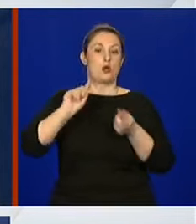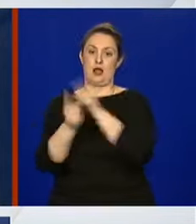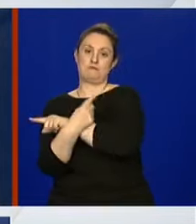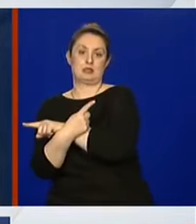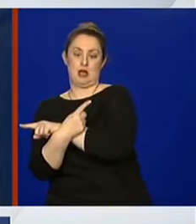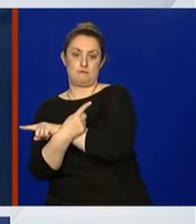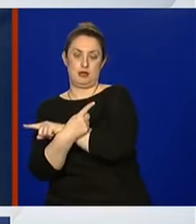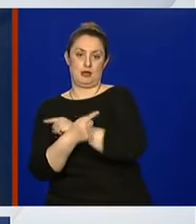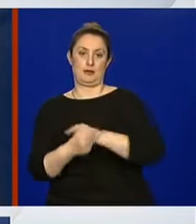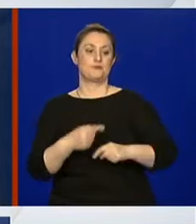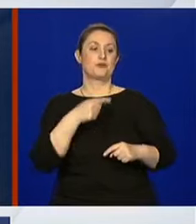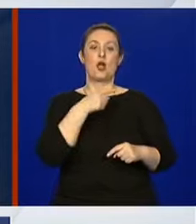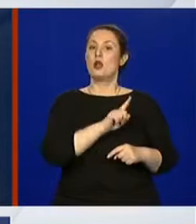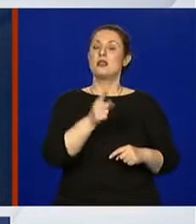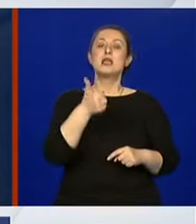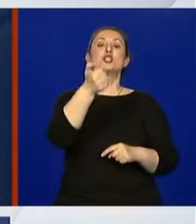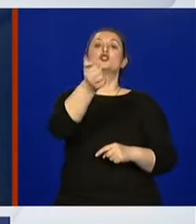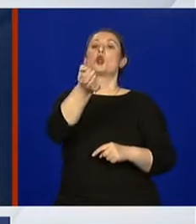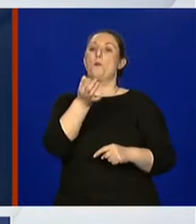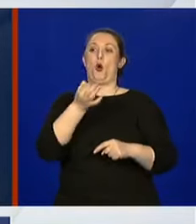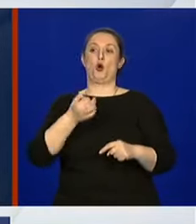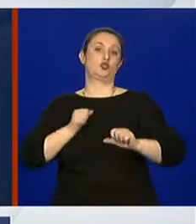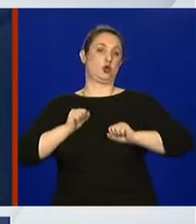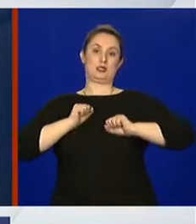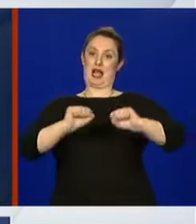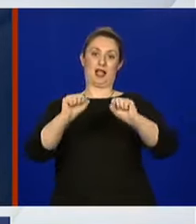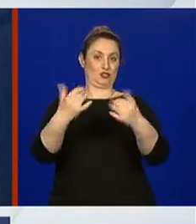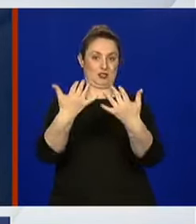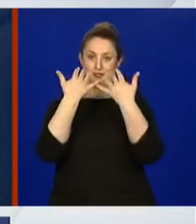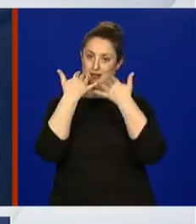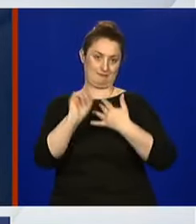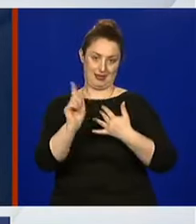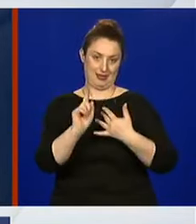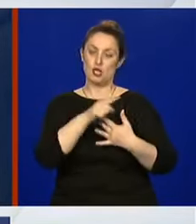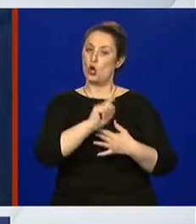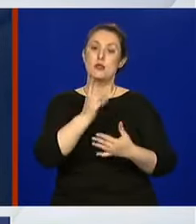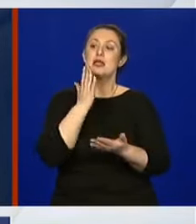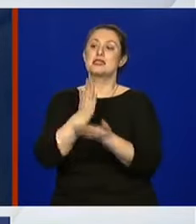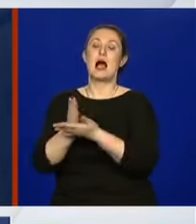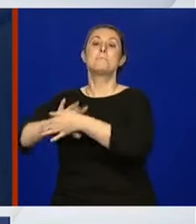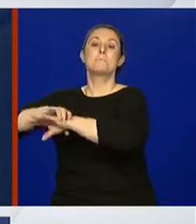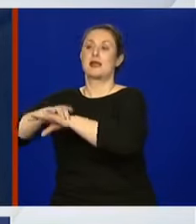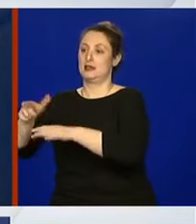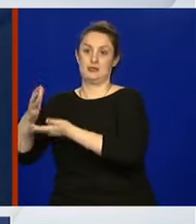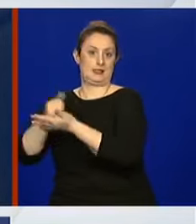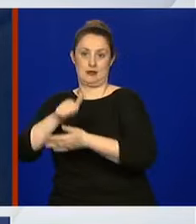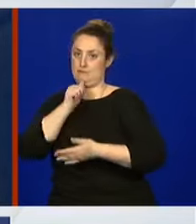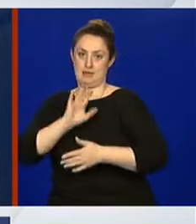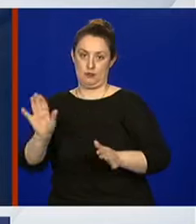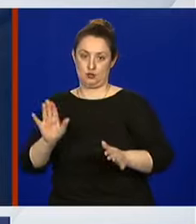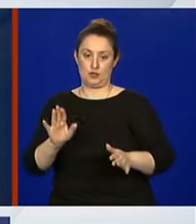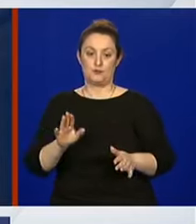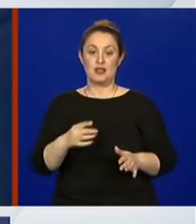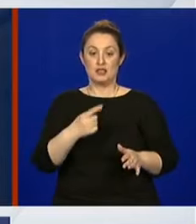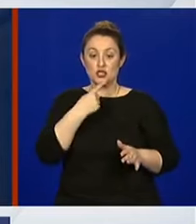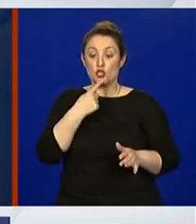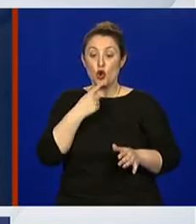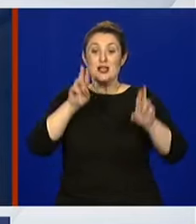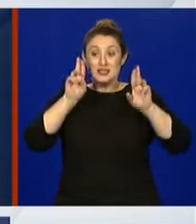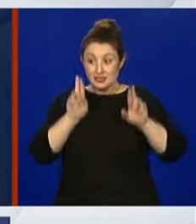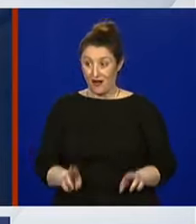maske koje ne pružaju 100% zaštitu. Dakle, one nisu za medicinsku upotrebu i ne može neko ko se stvarno treba zaštititi,